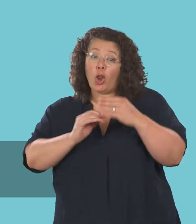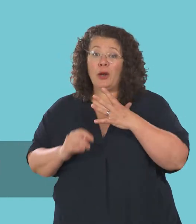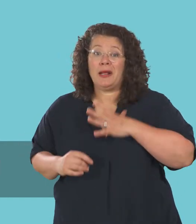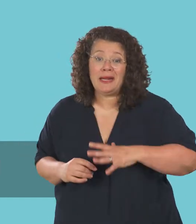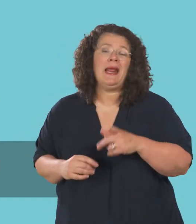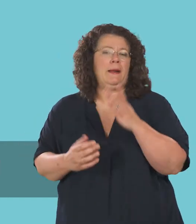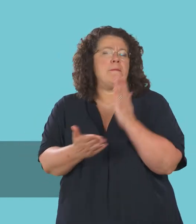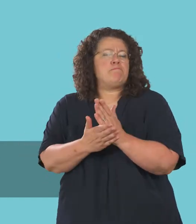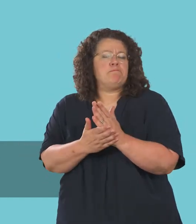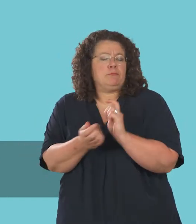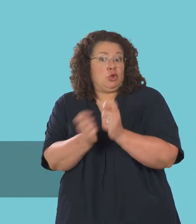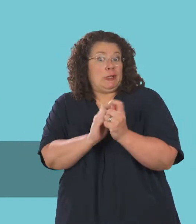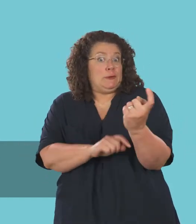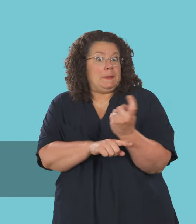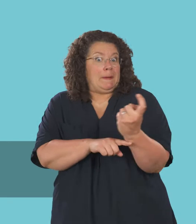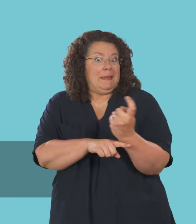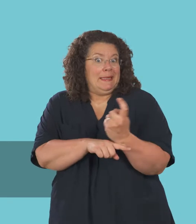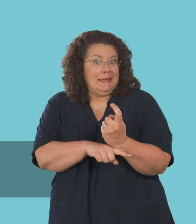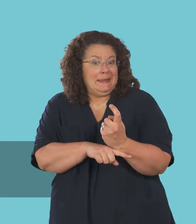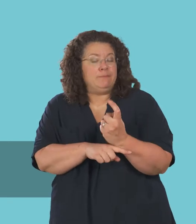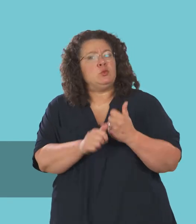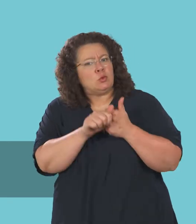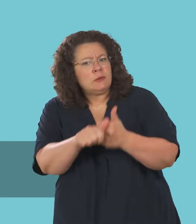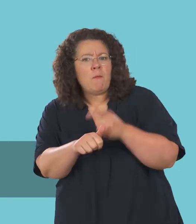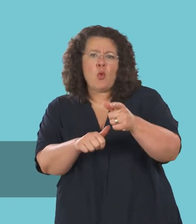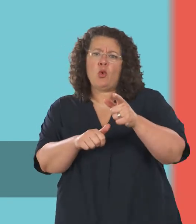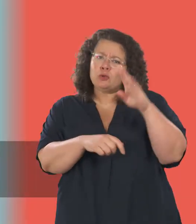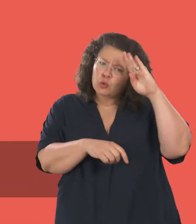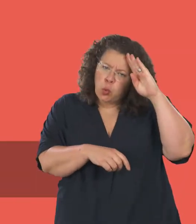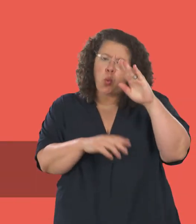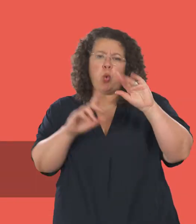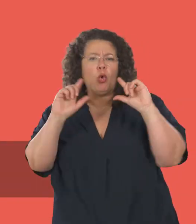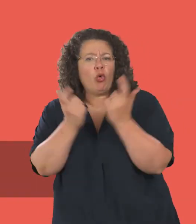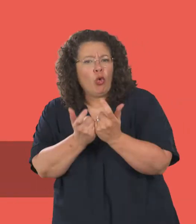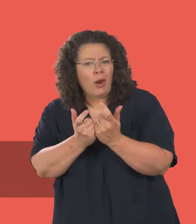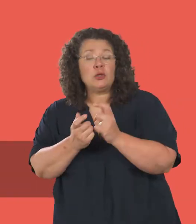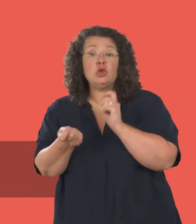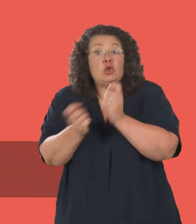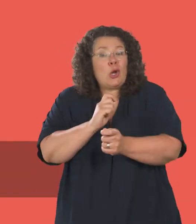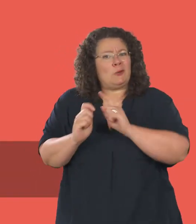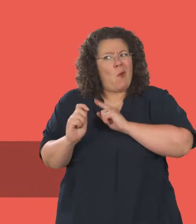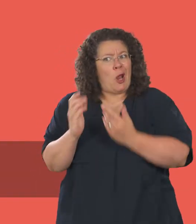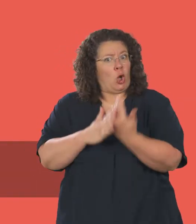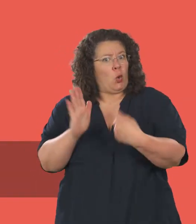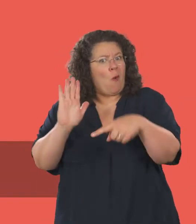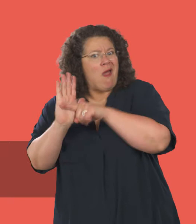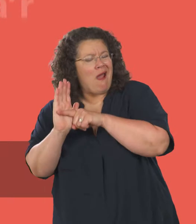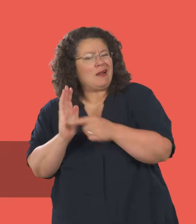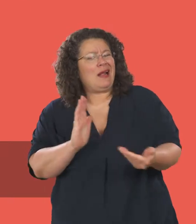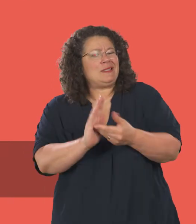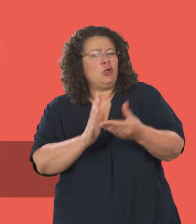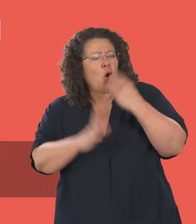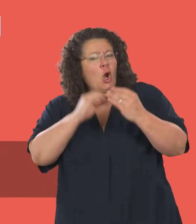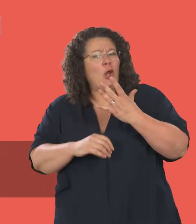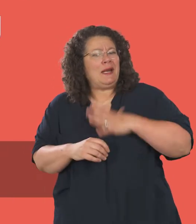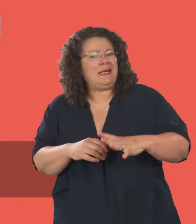newidiadau ar y gweill i'r ffordd y byddwch chi'n cael eich cefnogi yn yr ysgol neu goleg. Daith y newidiadau hynny fod yn sgil deddf anghenion dysgu